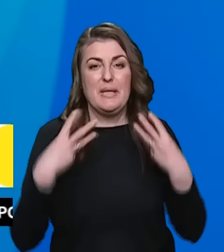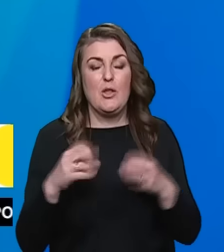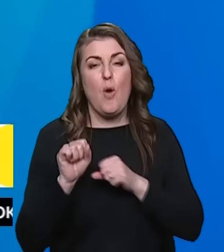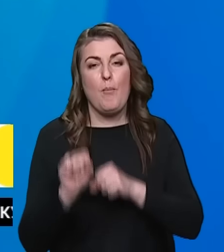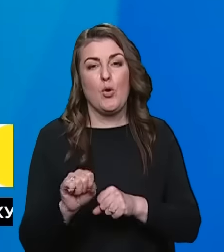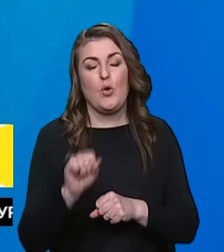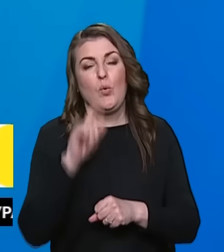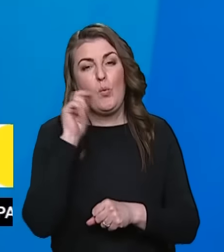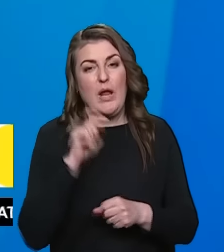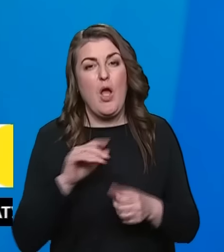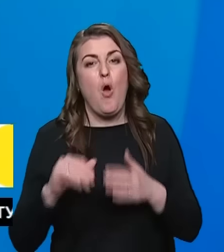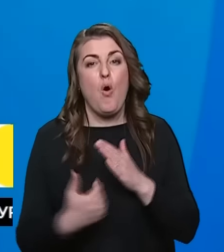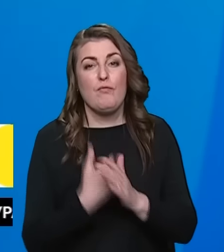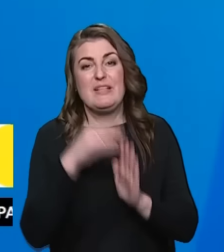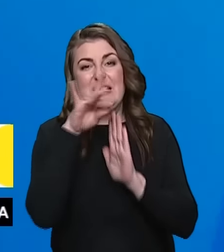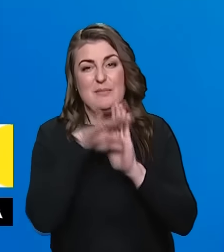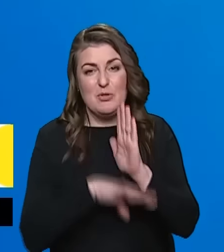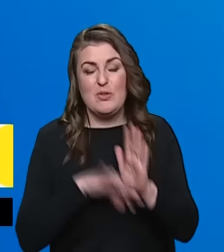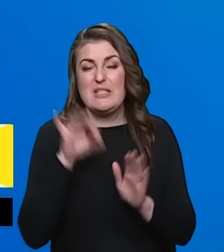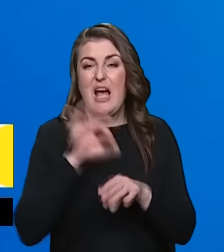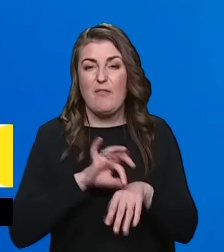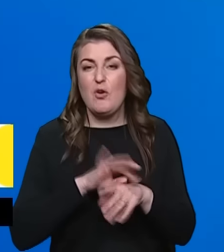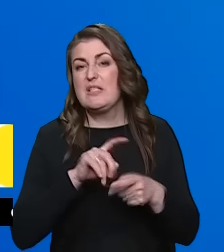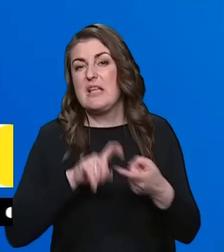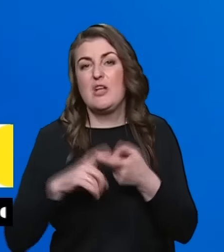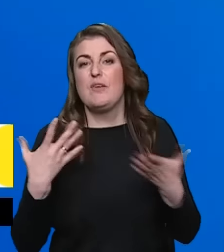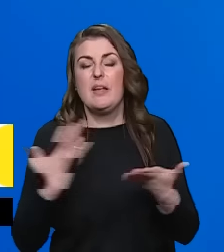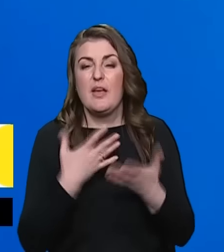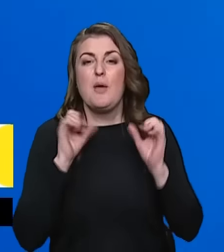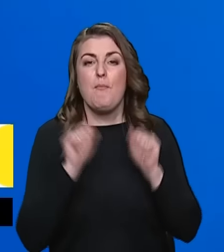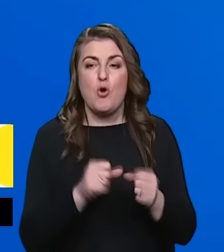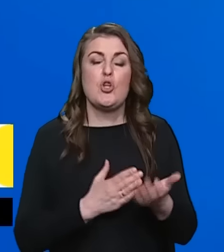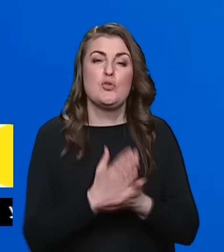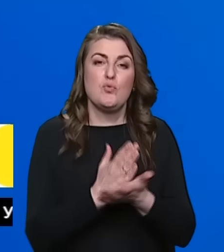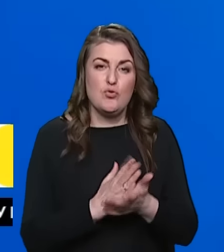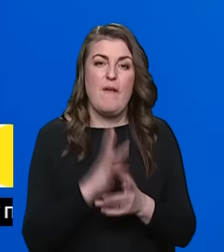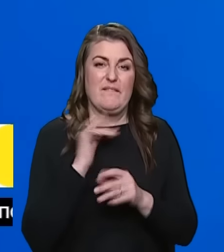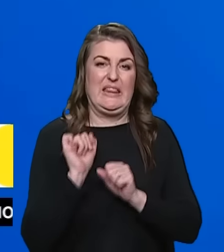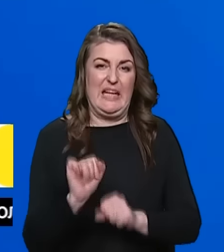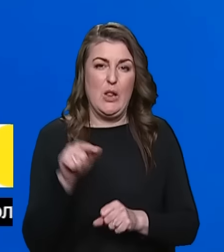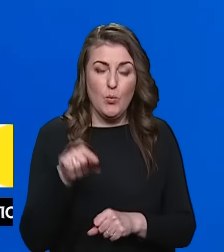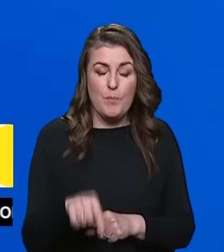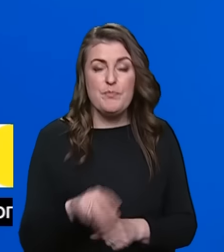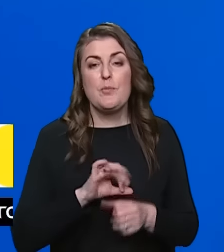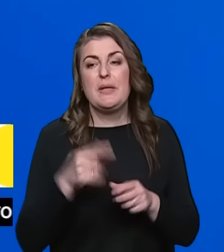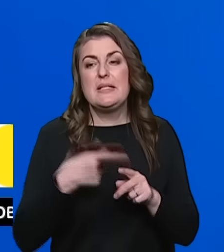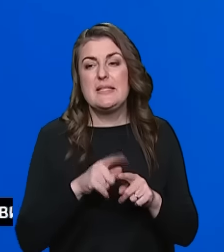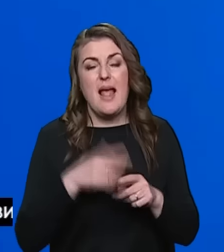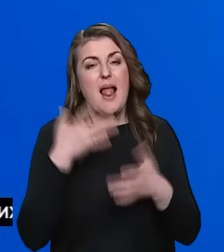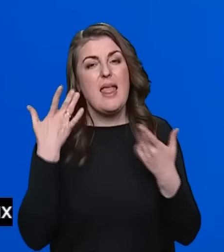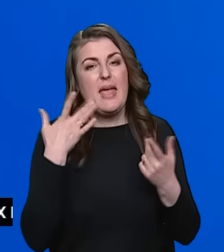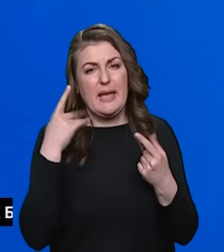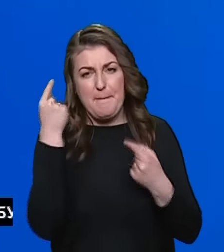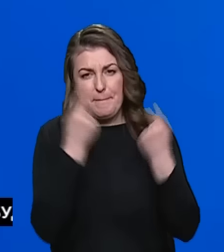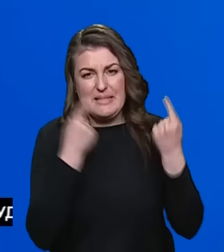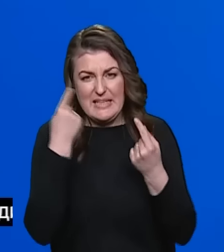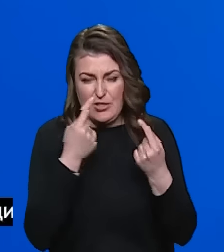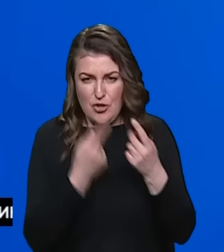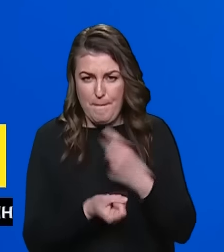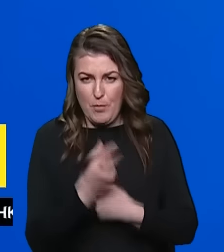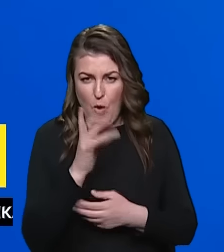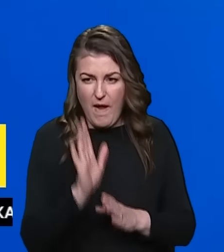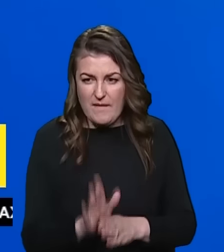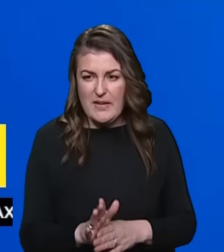України оновило список захворювань, залежно від яких можна служити в тилу. Зокрема, це легкі психічні